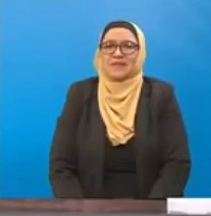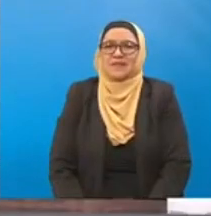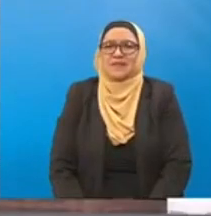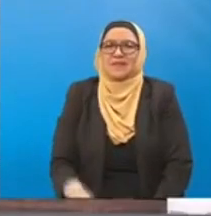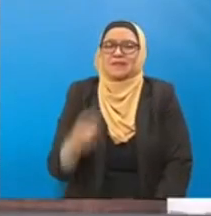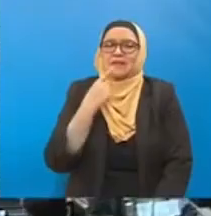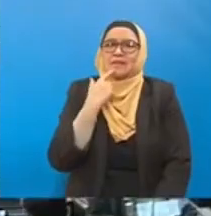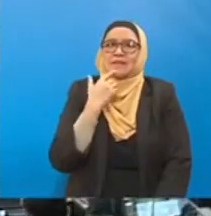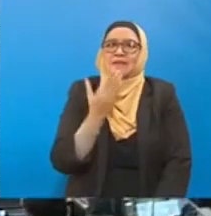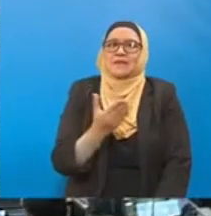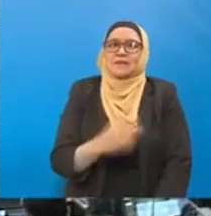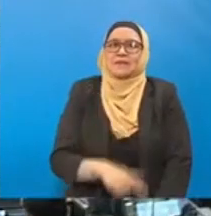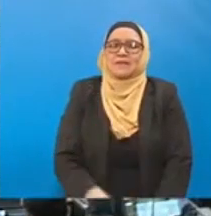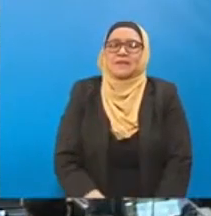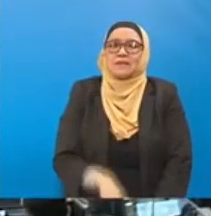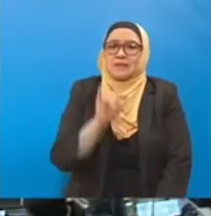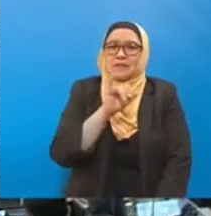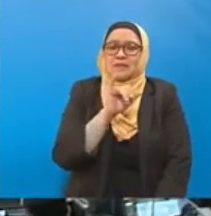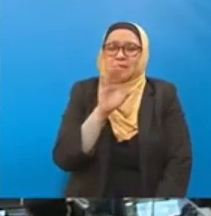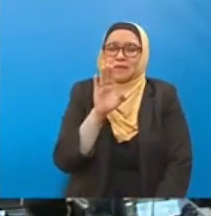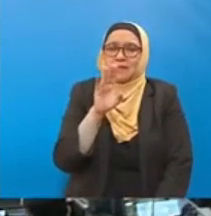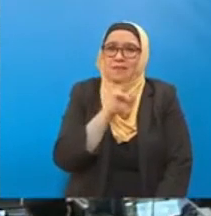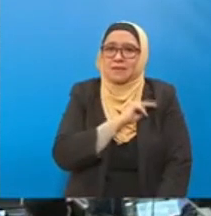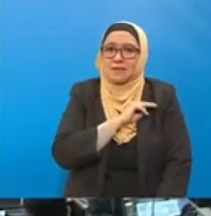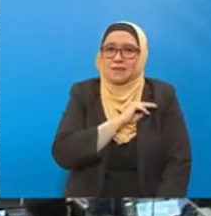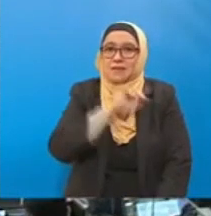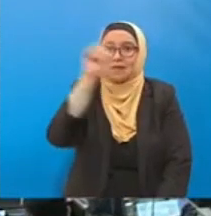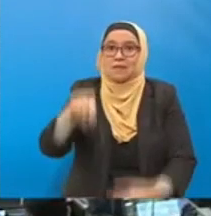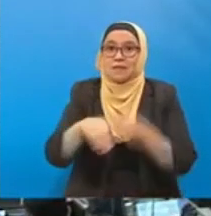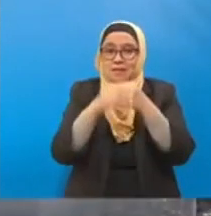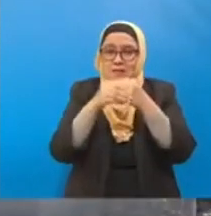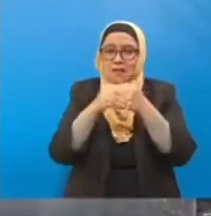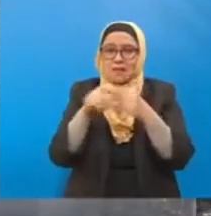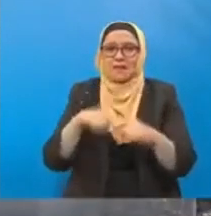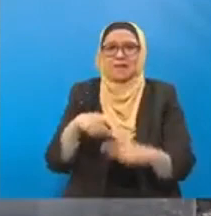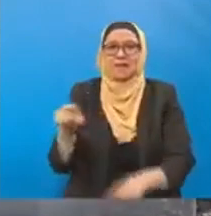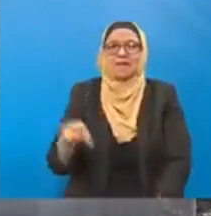Tambahan, Syilah Yang Berhormat, balik pulau. Terima kasih Yang Di-Pertua.